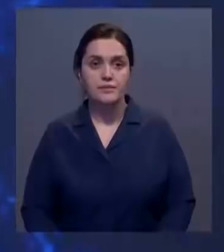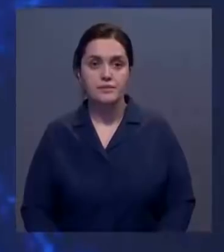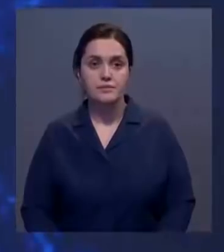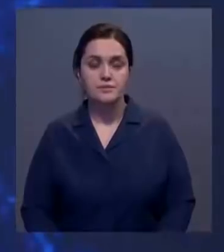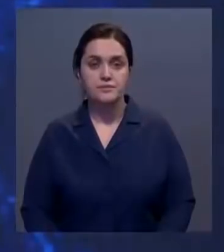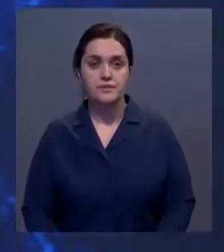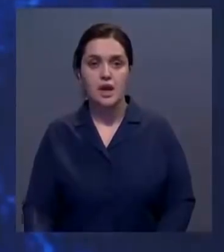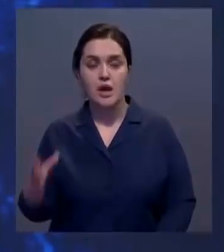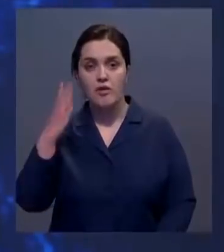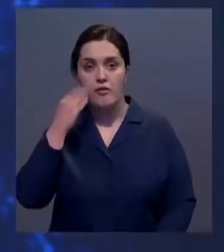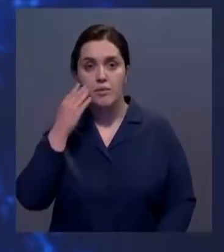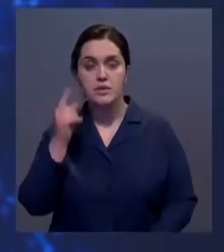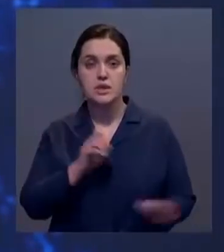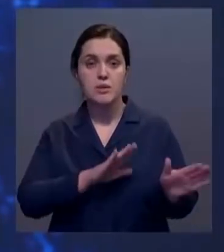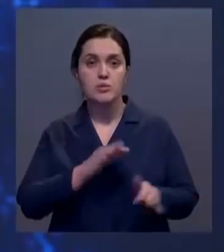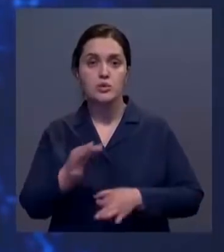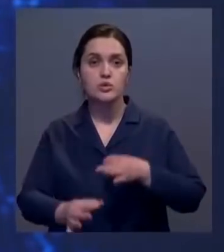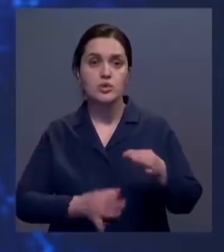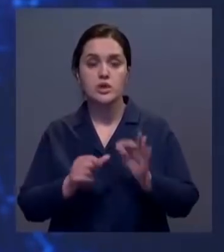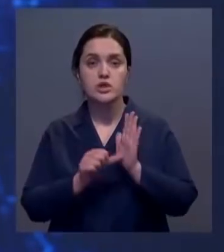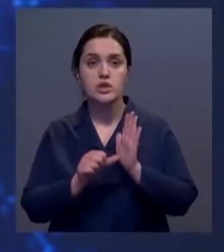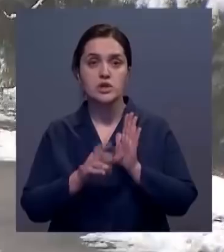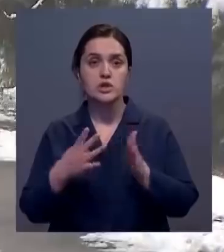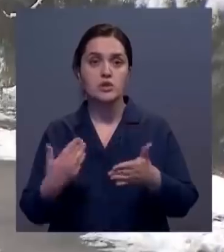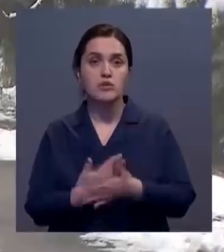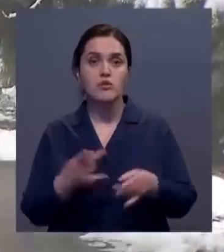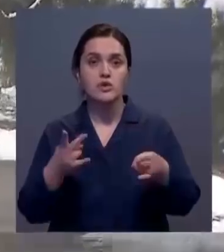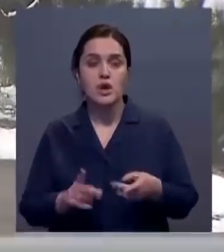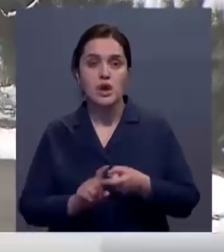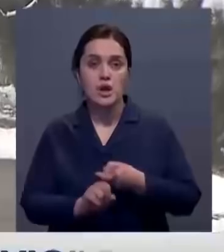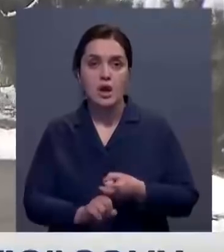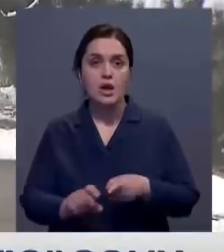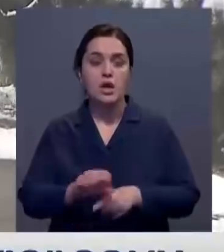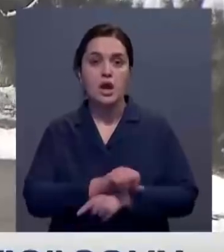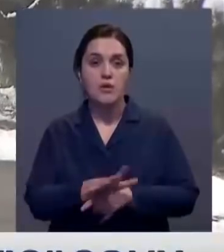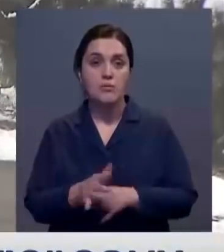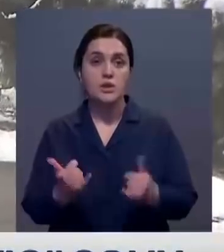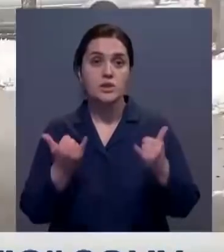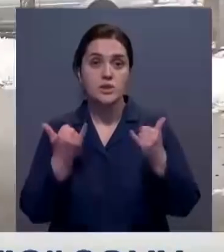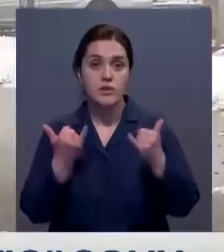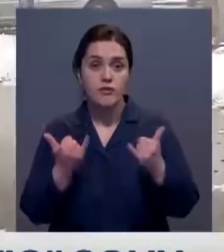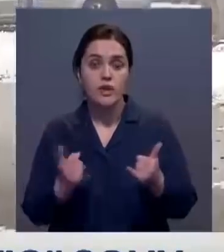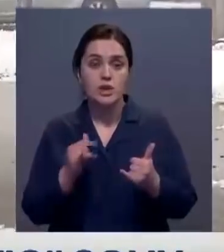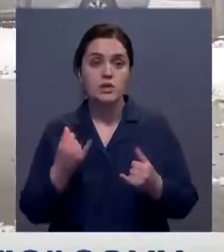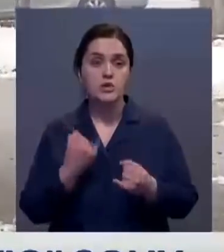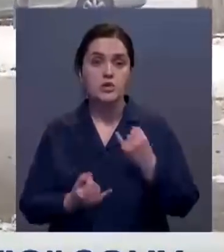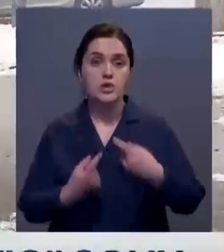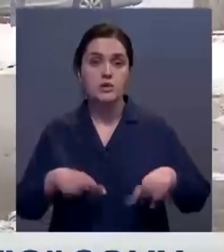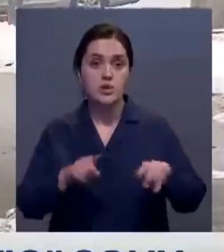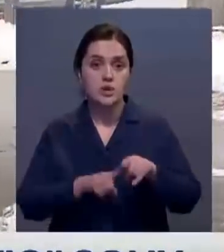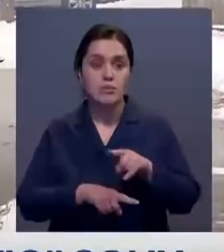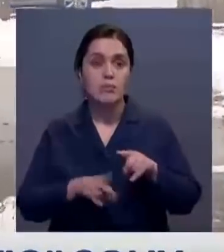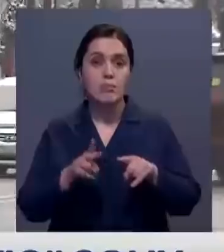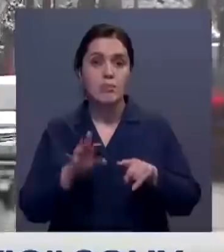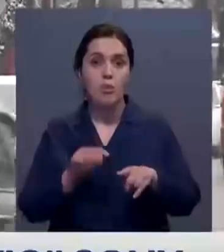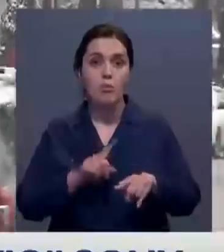В Алматы за минувшие сутки выявили 64 новых случаев заражения коронавирусом. Сегодня мегаполис перешел из желтой